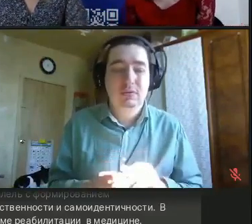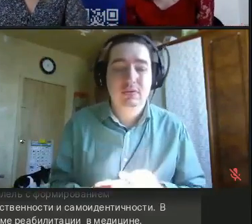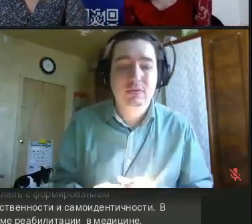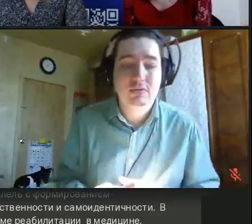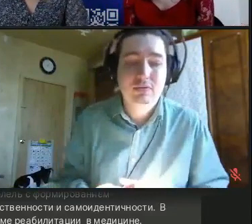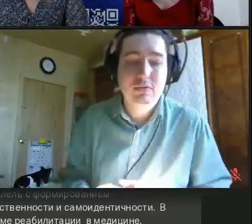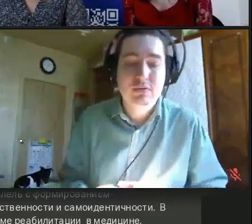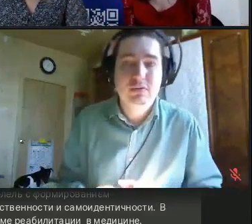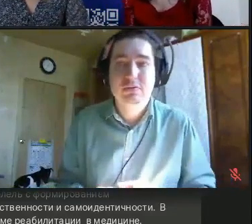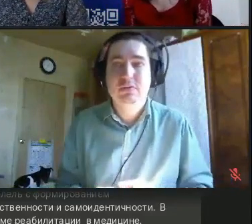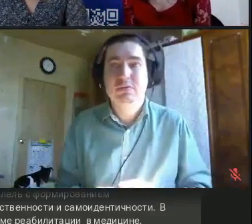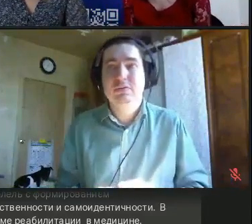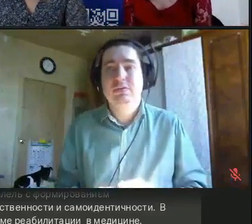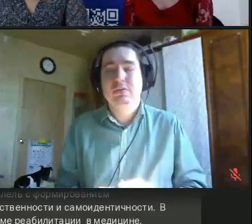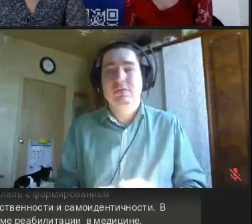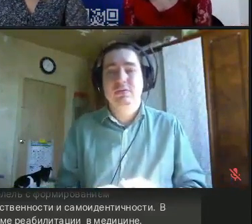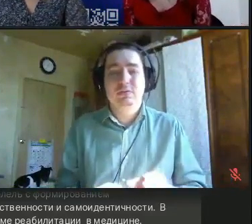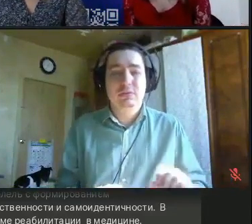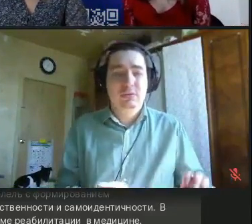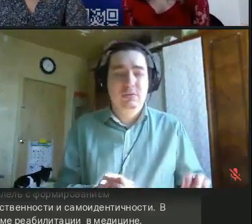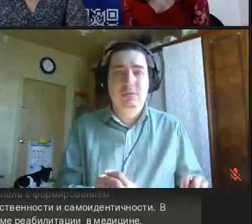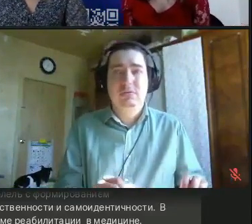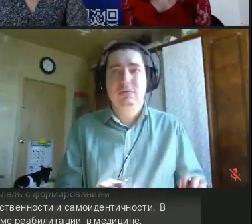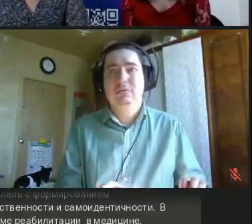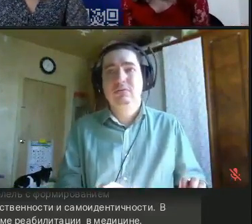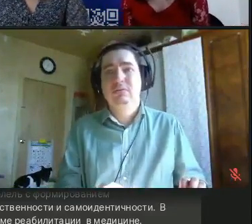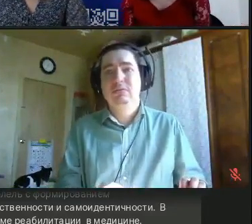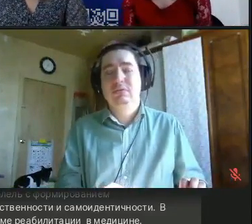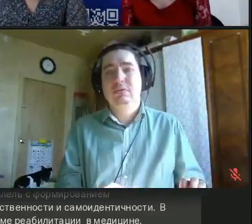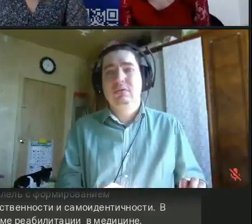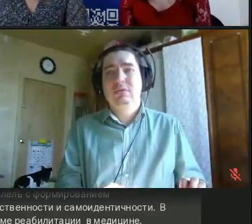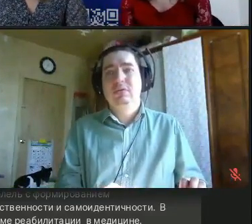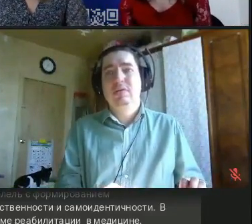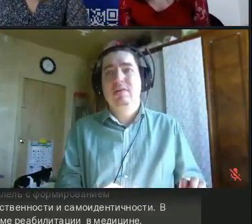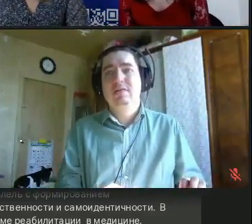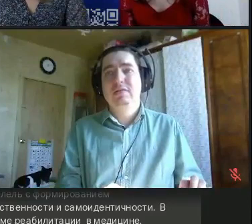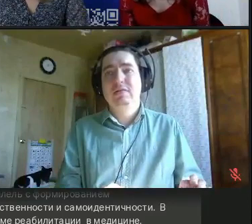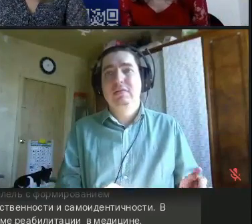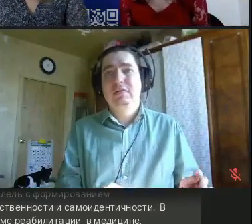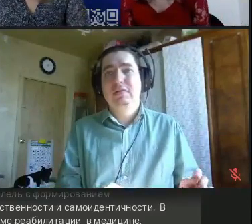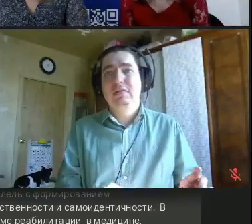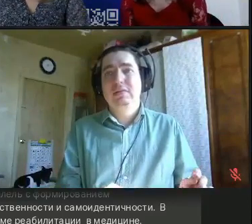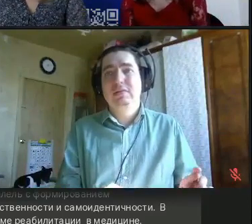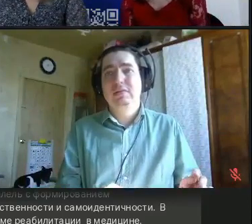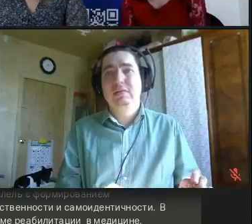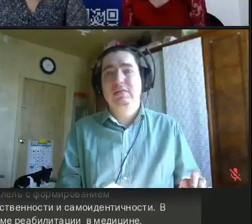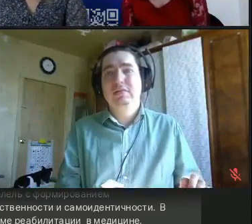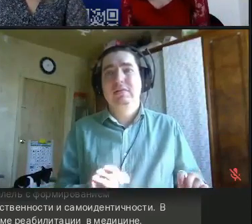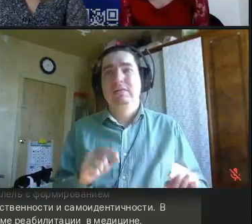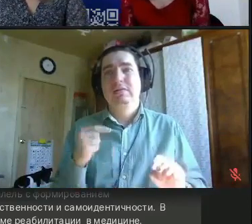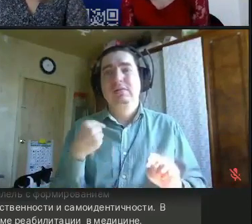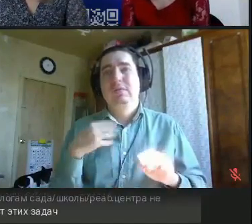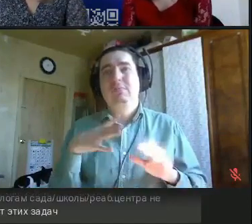мной постоянно занимались реабилитацией, причем очень много было домашней